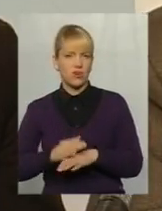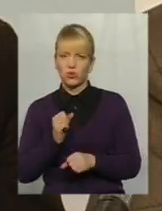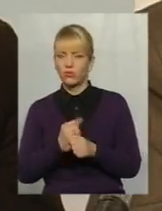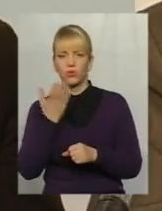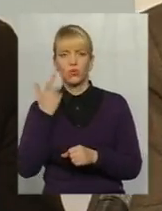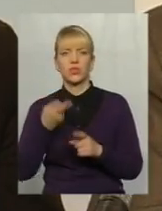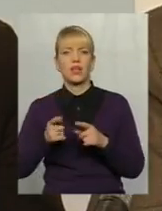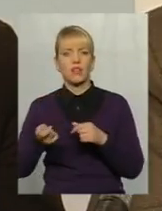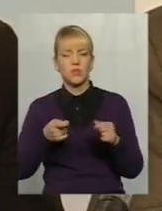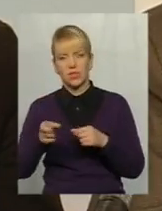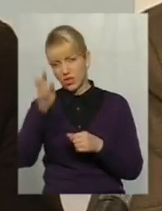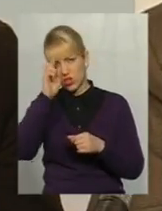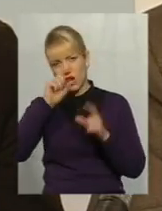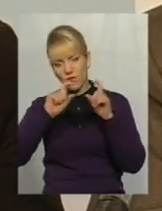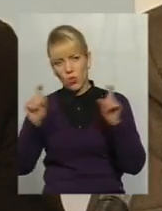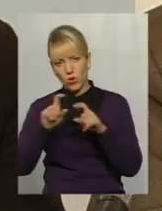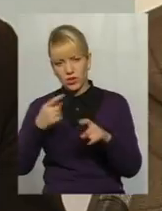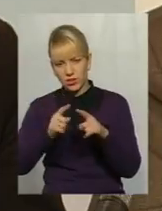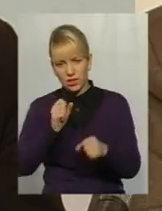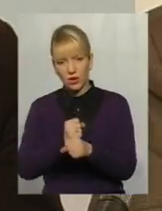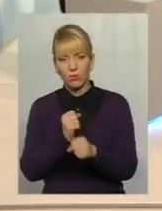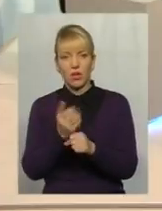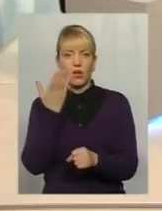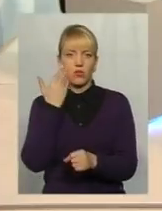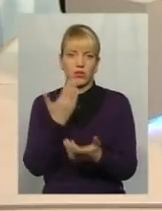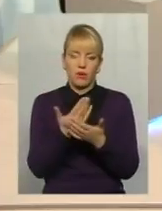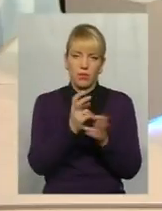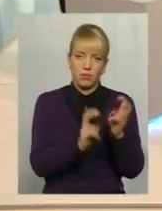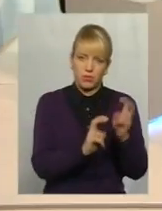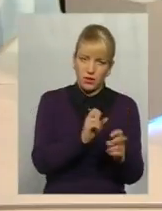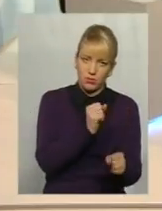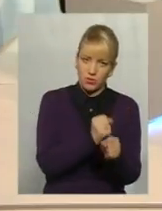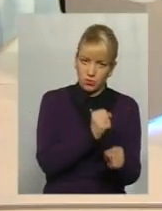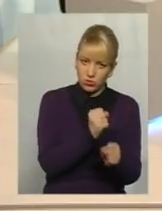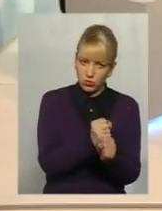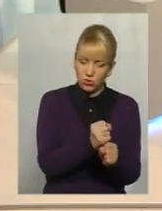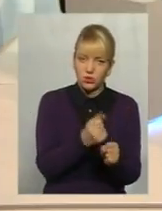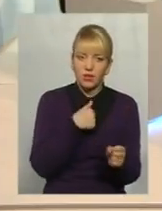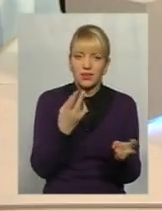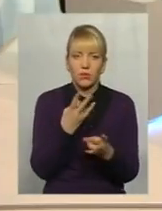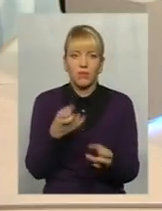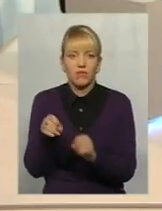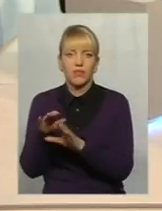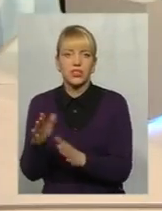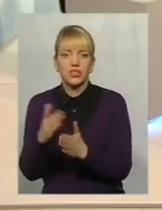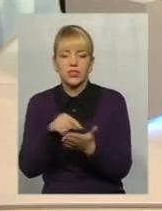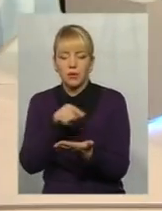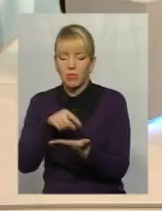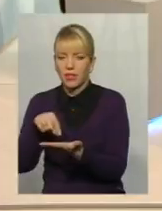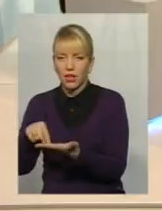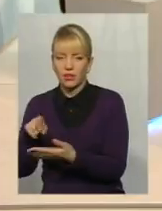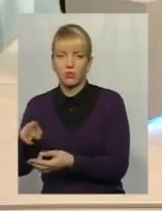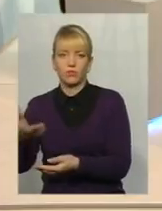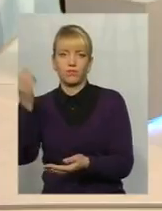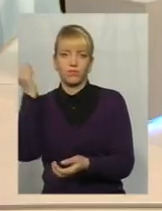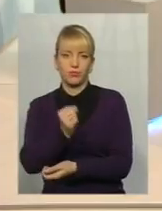органи, і коли інші, наприклад, і підприємства, установи, мають потреби вирішити якісь питання, а тут хлоп, ось такі канікули.